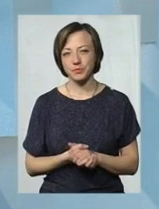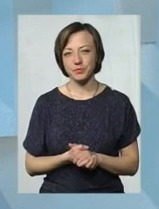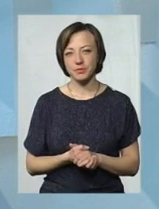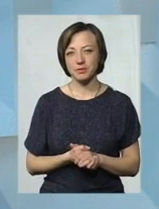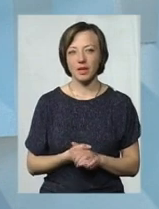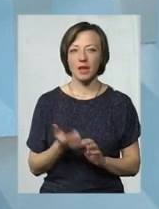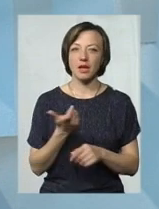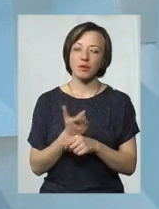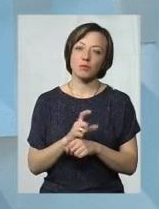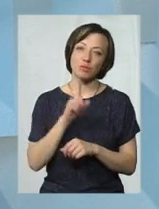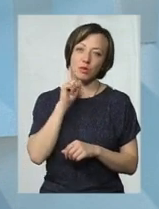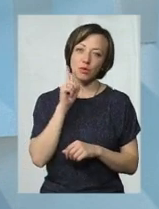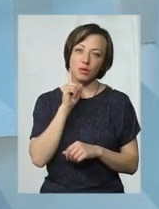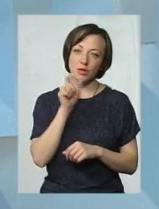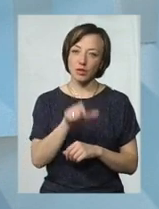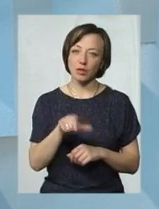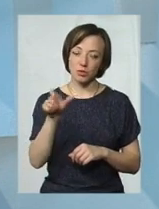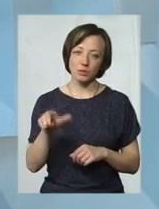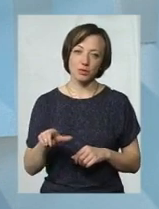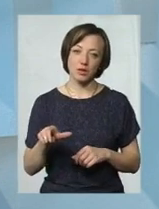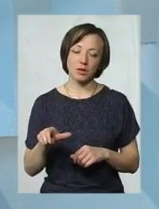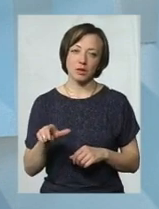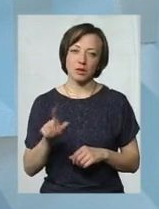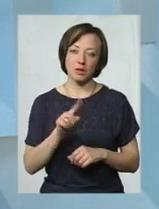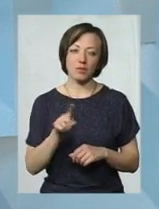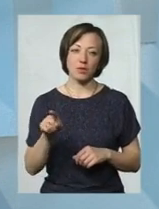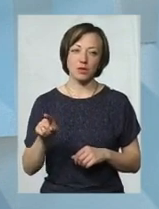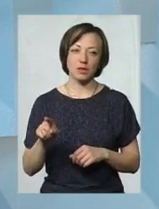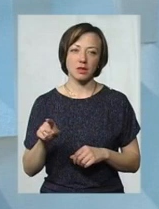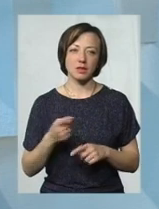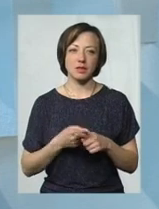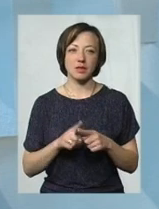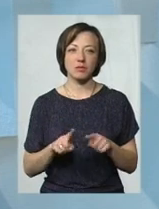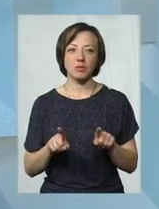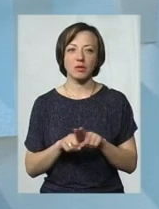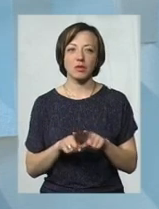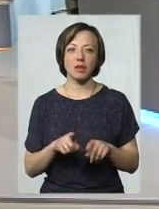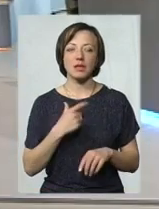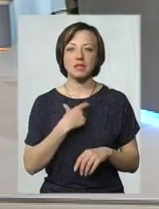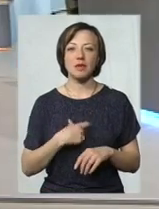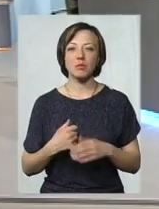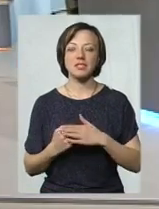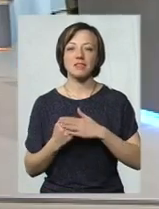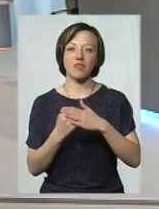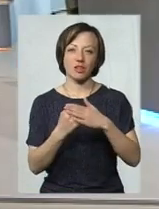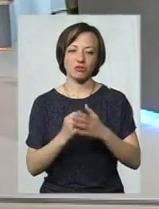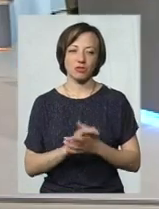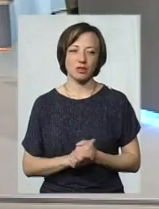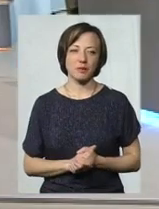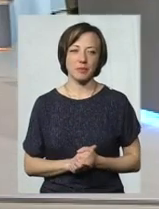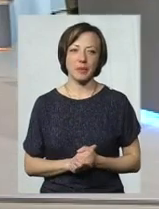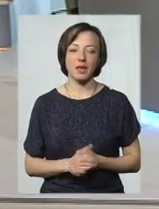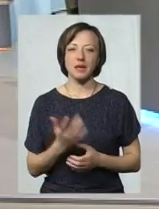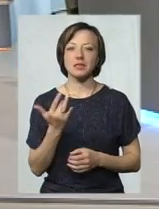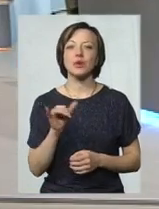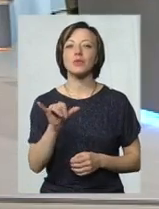Більш молоді користувачі, вони, ну, це було такий елемент самостверчення. Скільки